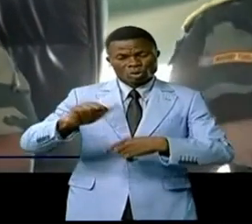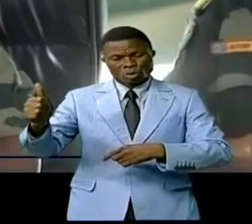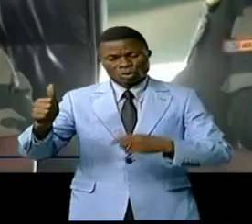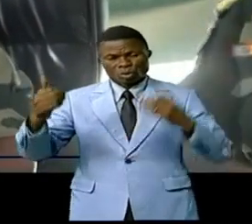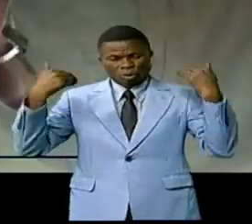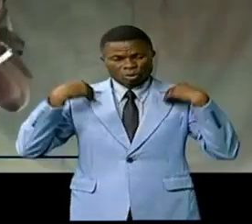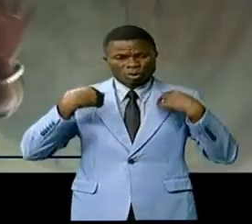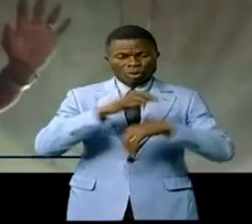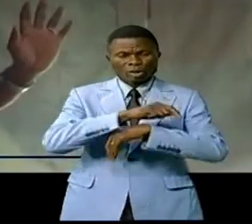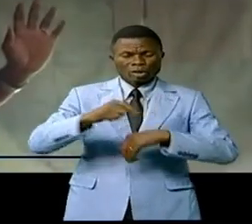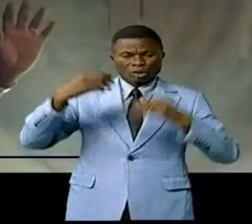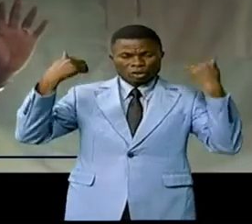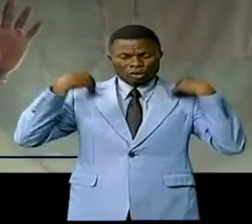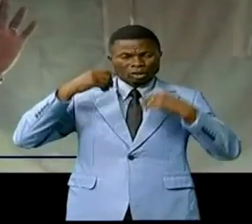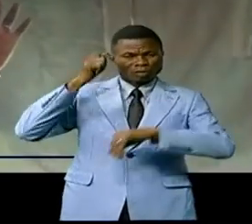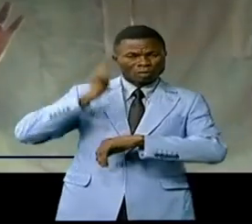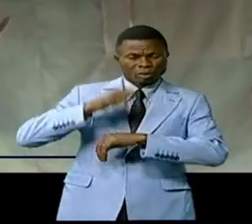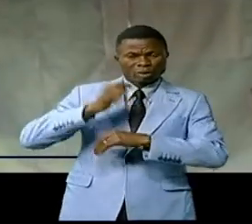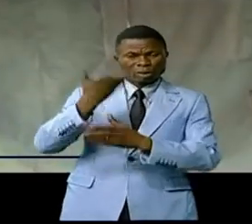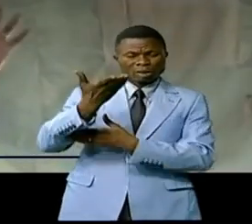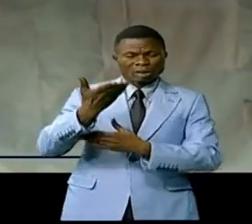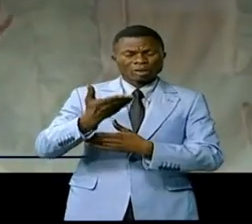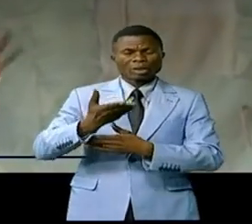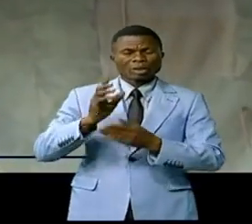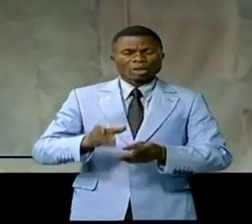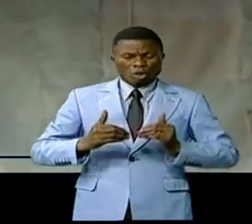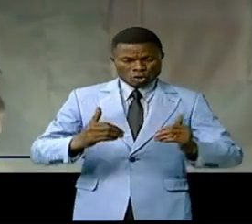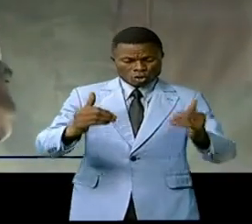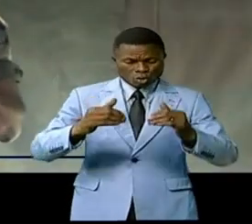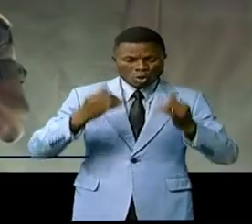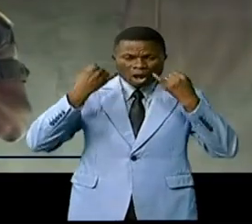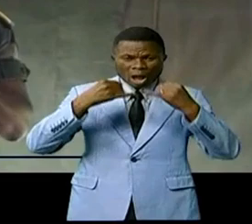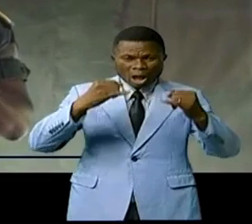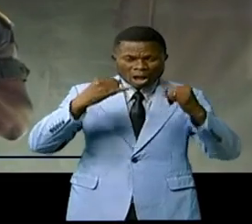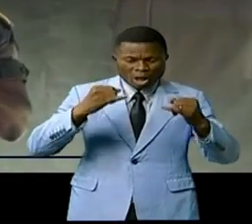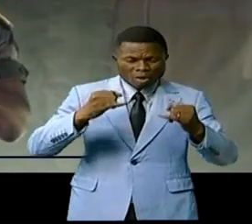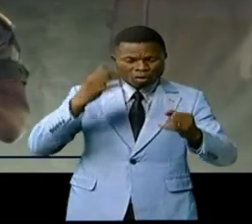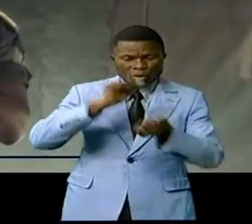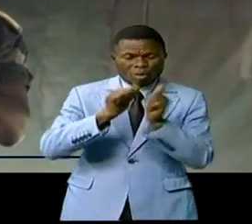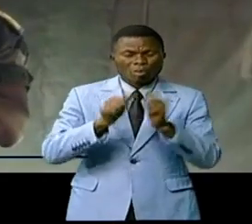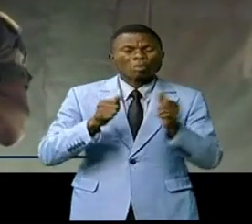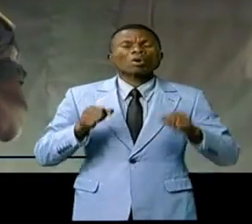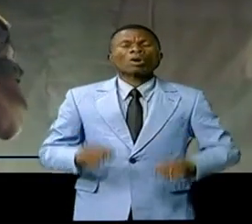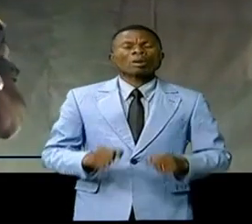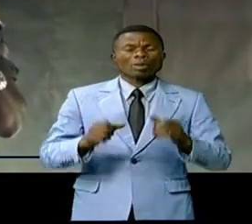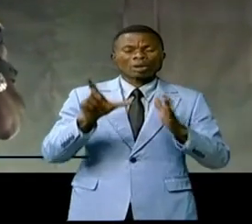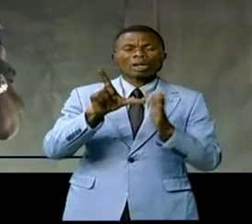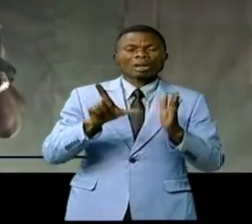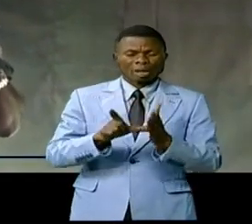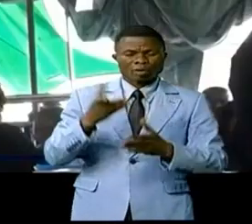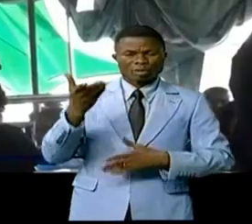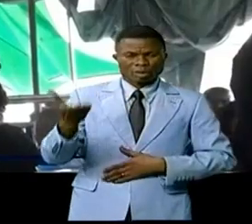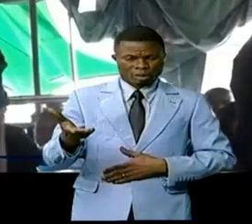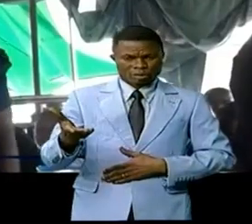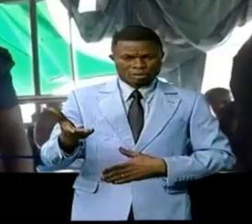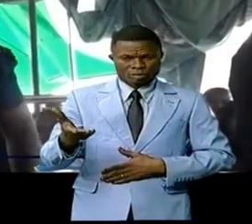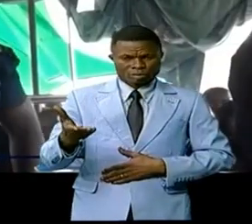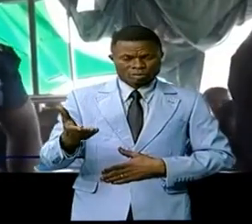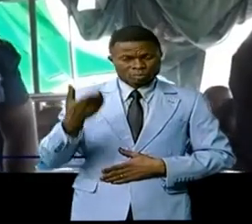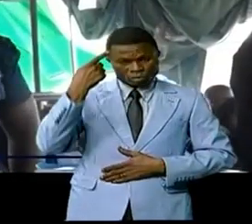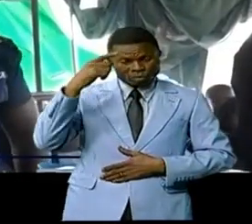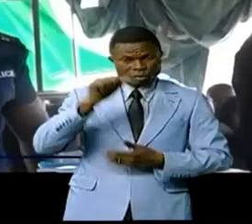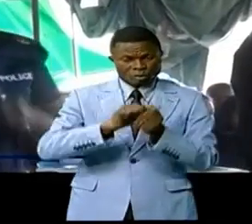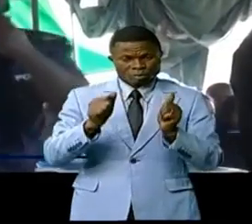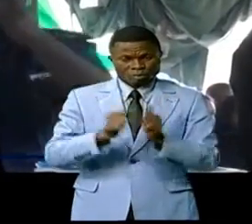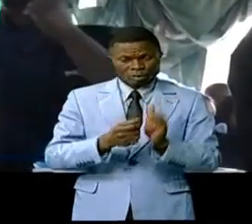le ministère public a demandé à la cour la poursuite du renseignant Kateberi suivant la loi pour faux témoignages. Et concernant